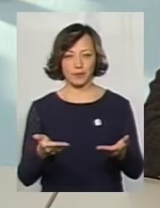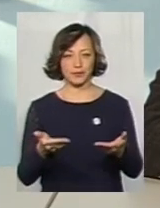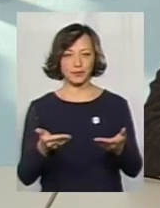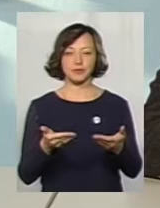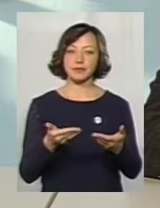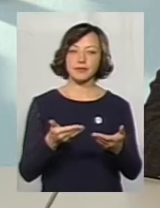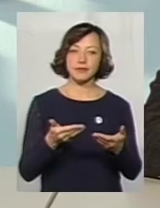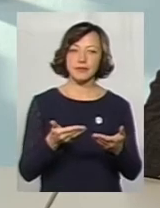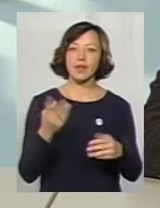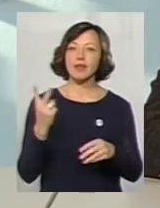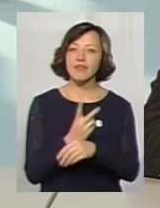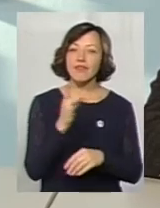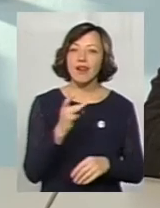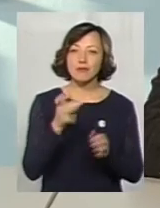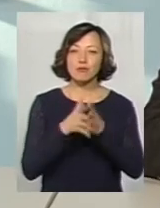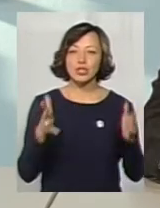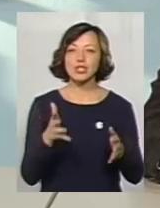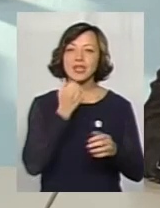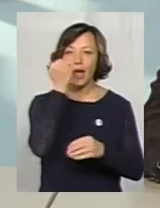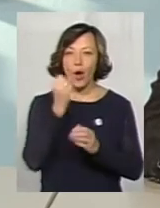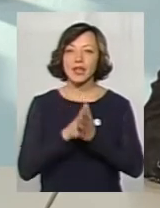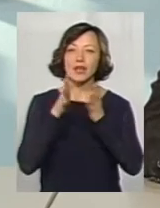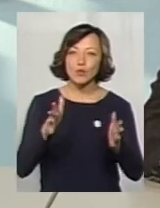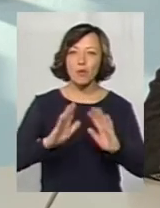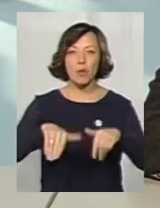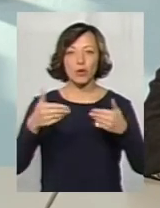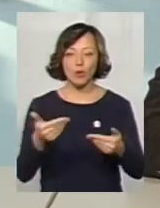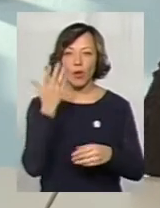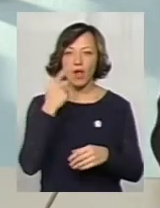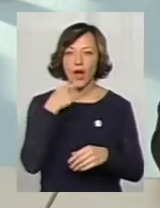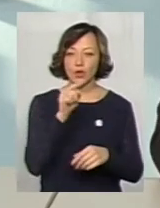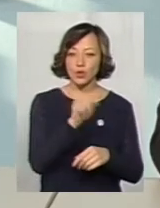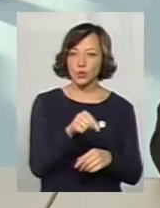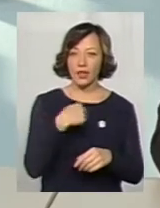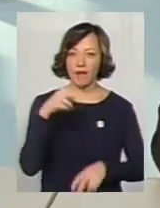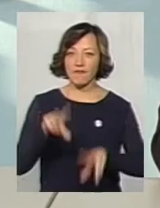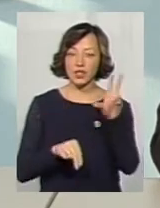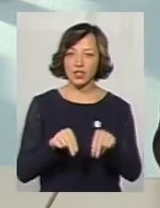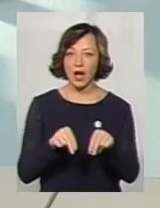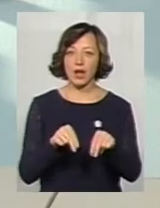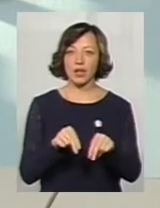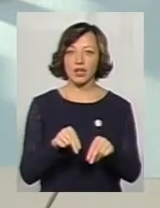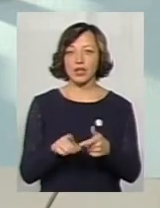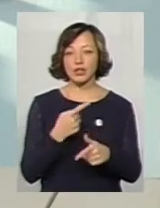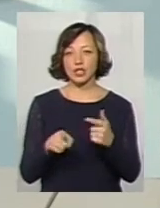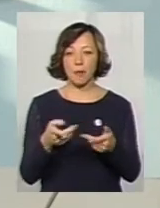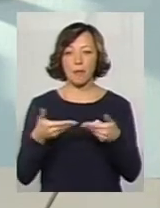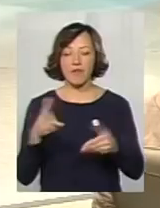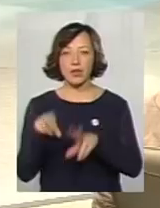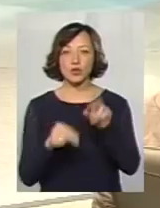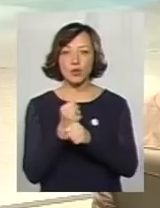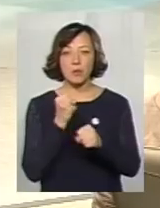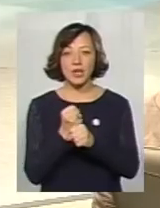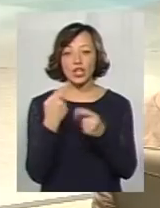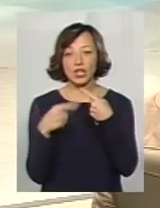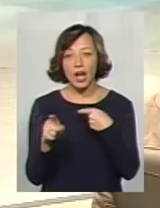Напевно, вдвічі дякую тим, хто критикує пропонуючі, пропонуючі, коли кажуть, отут я вважаю, чим ми вважаємо, що ви могли б